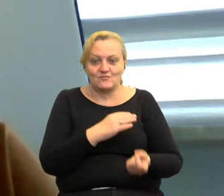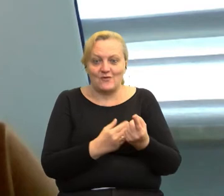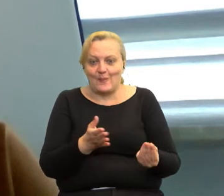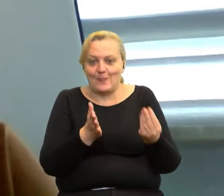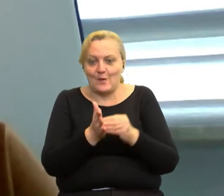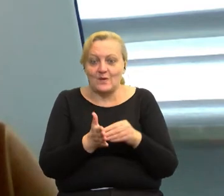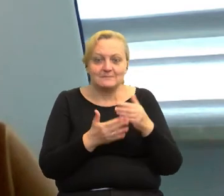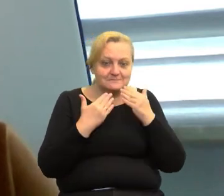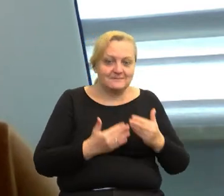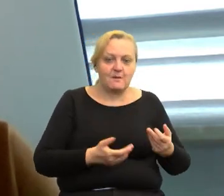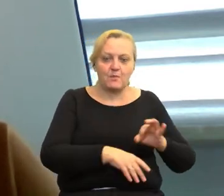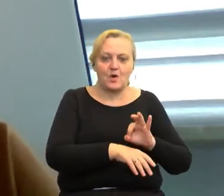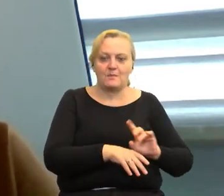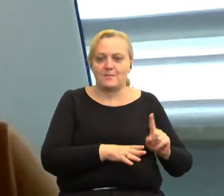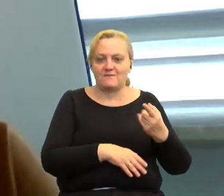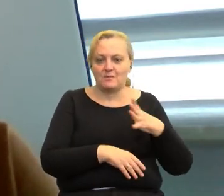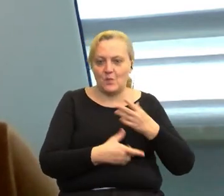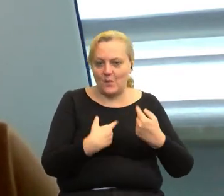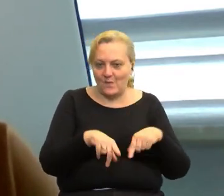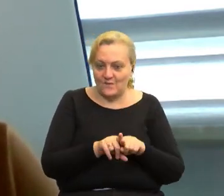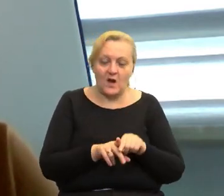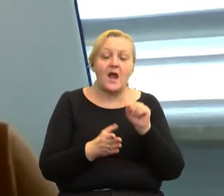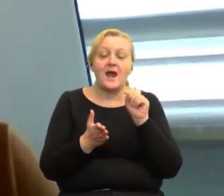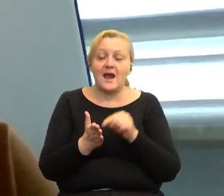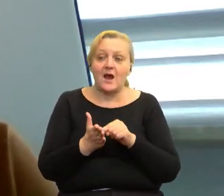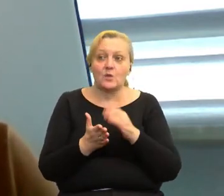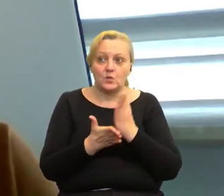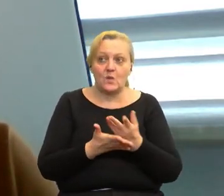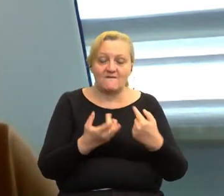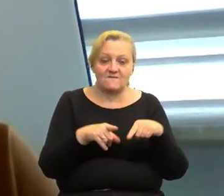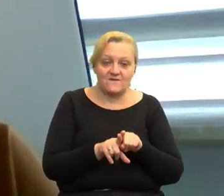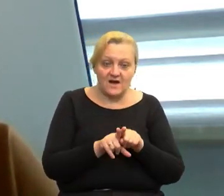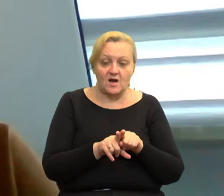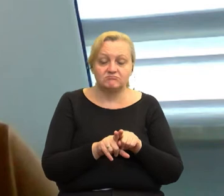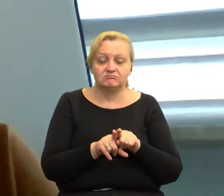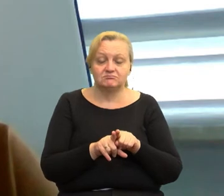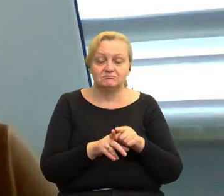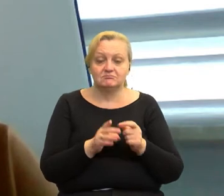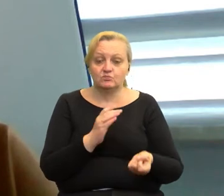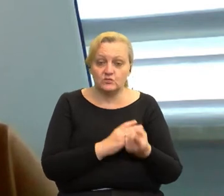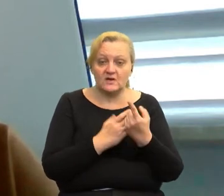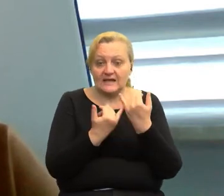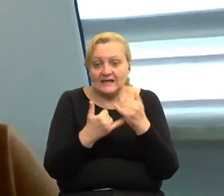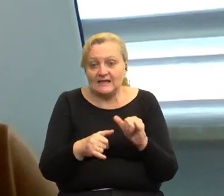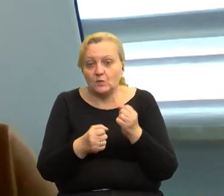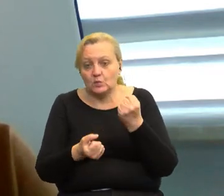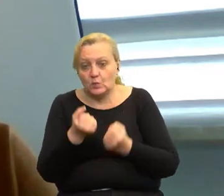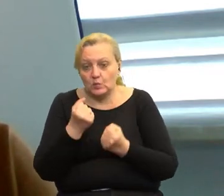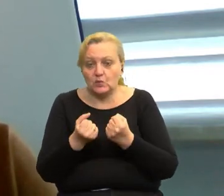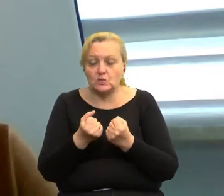w ramach realizacji tego projektu. Już w realizacji pojawiły się inne trudności, które myślę